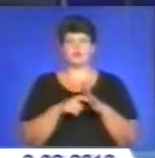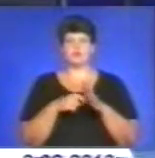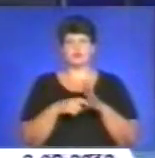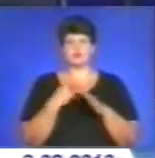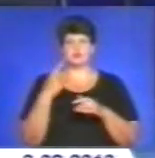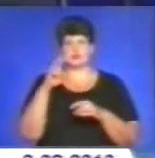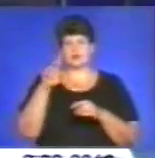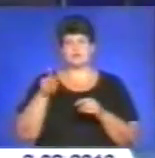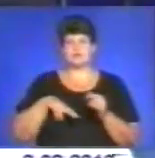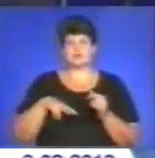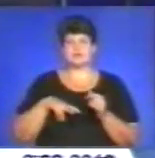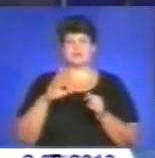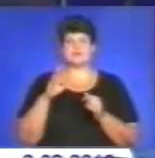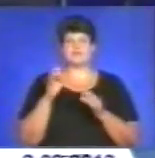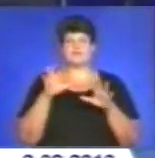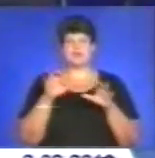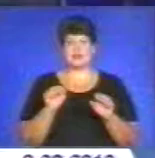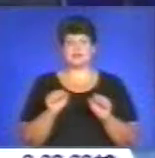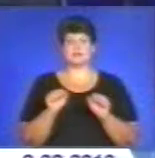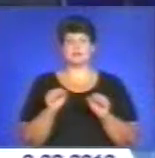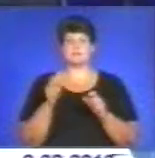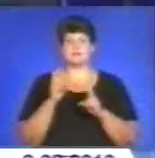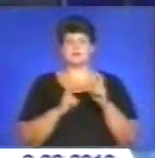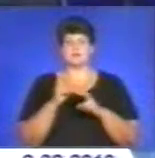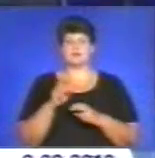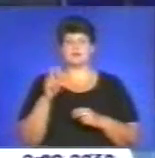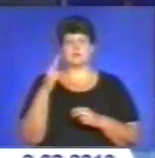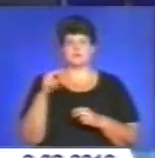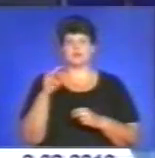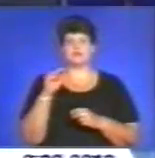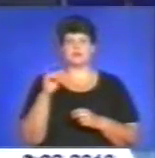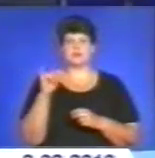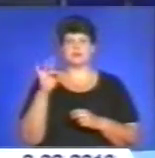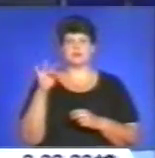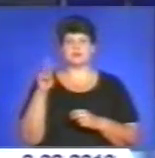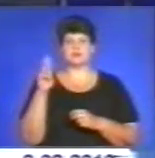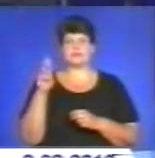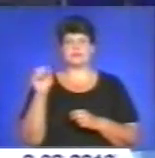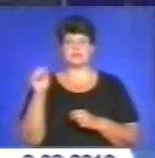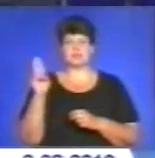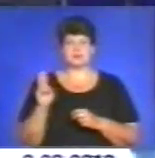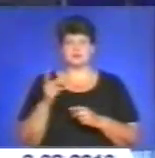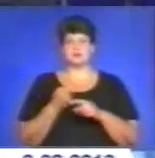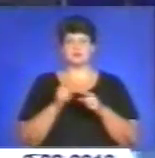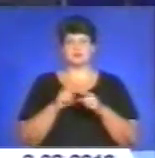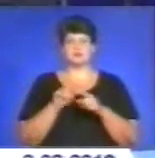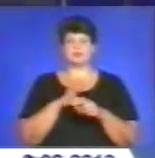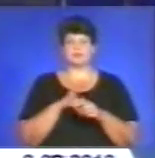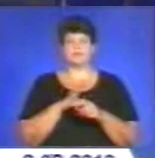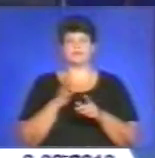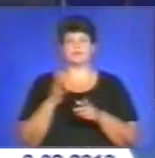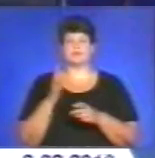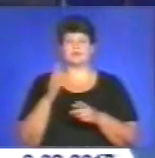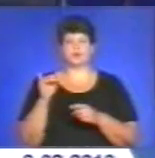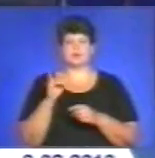Шишацький та власник підприємства Дмитро Фірташ. На місці події працював оперативний штаб під головуванням віце-прем'єр-міністра